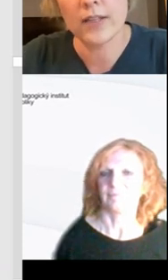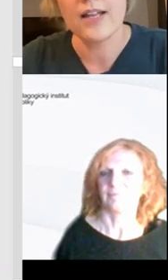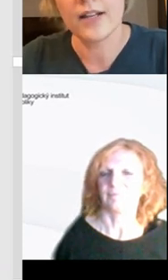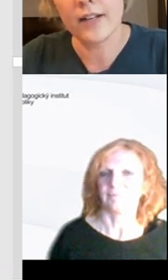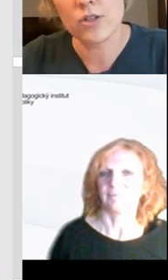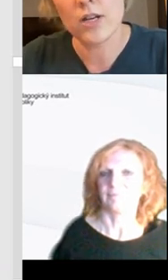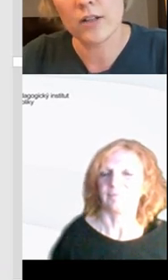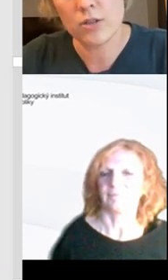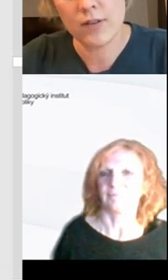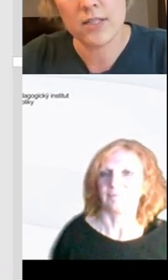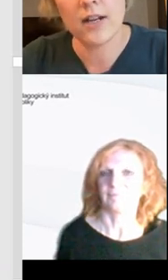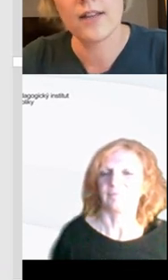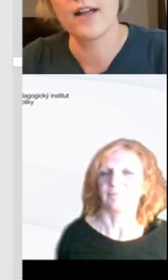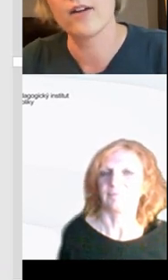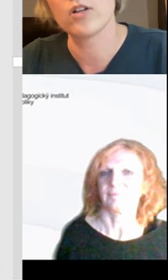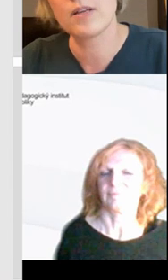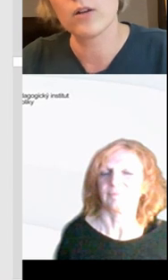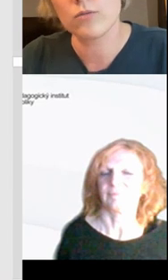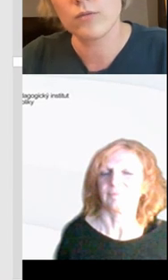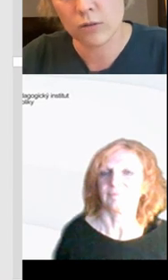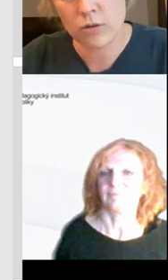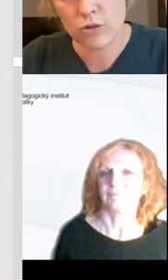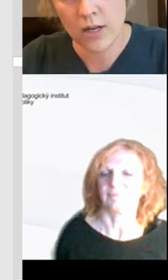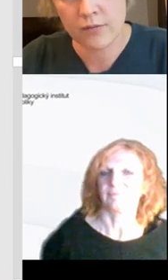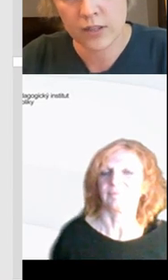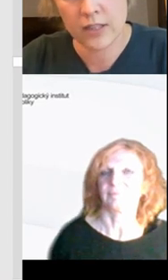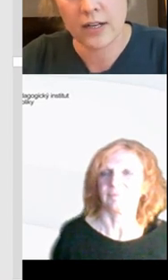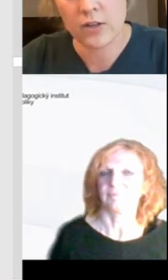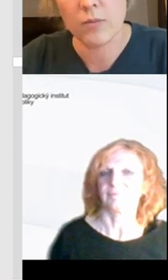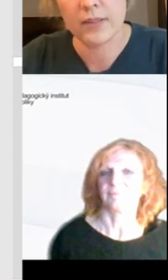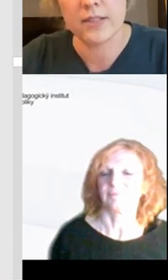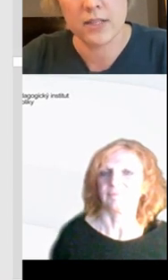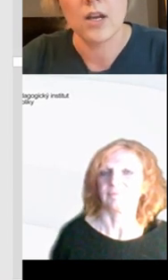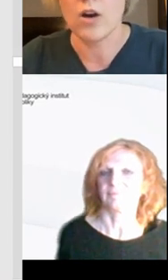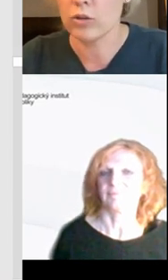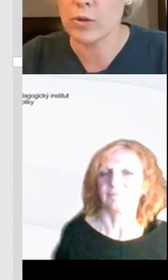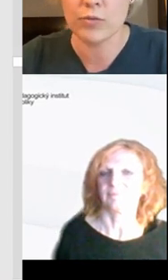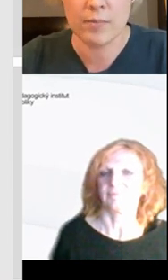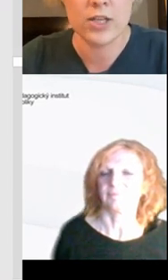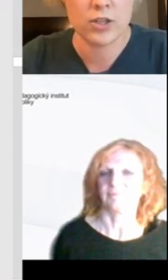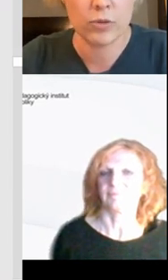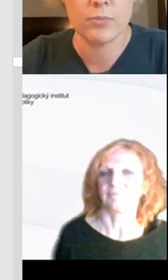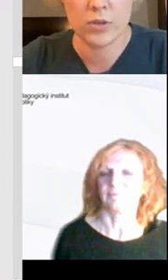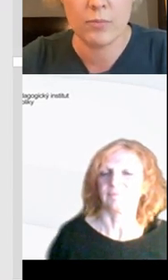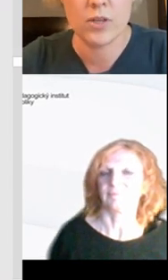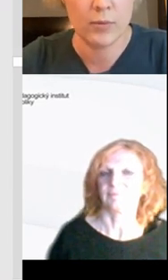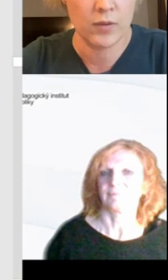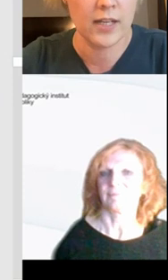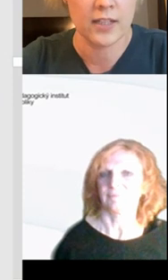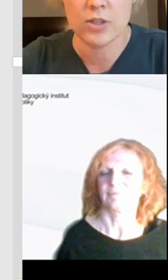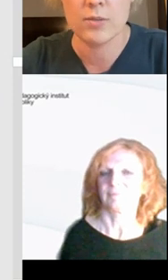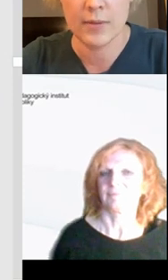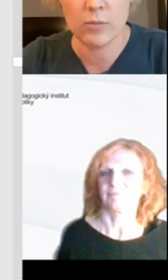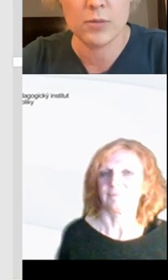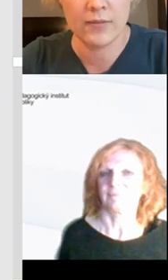dále to rozšiřovat na další a další věci. Dále jako kdyby rozvíjet toho žáka v těch digitálních kompetenciích. O tom rozvoji my ještě potom později